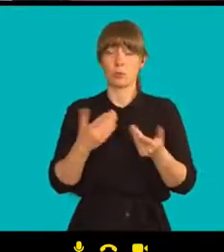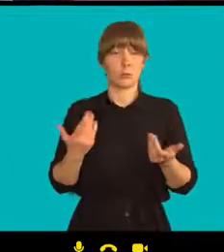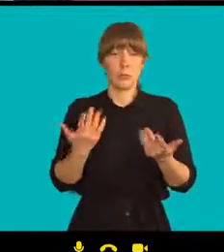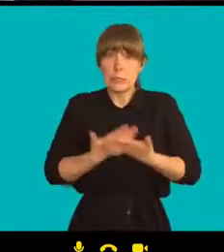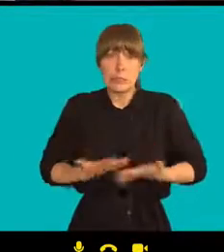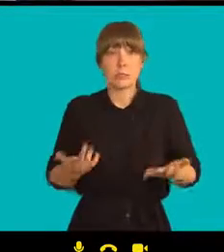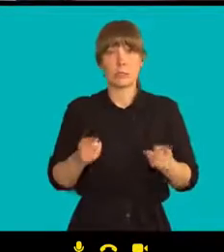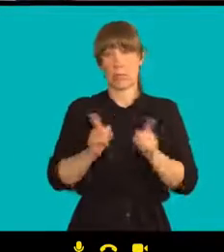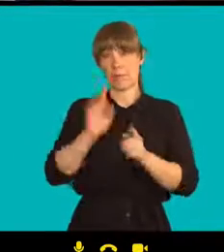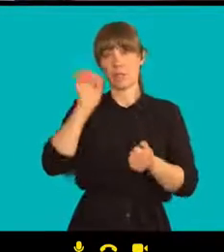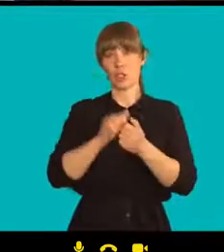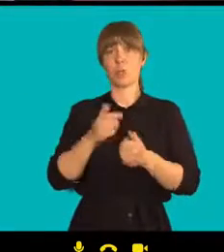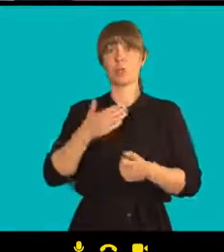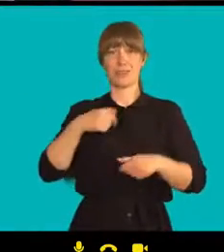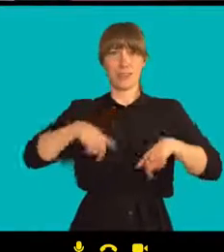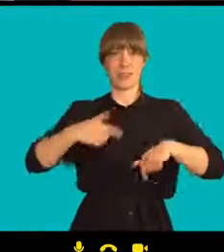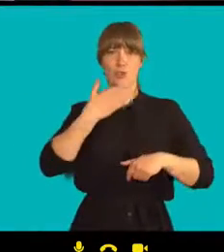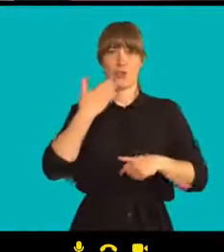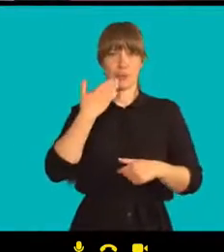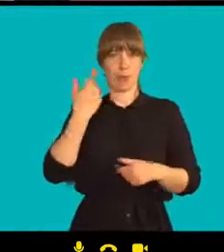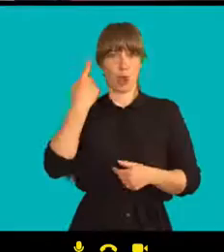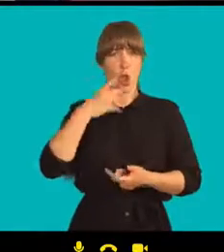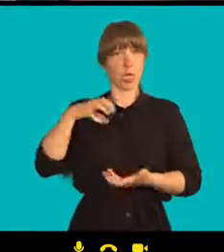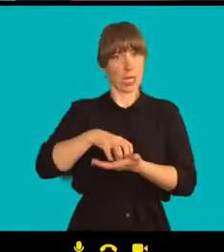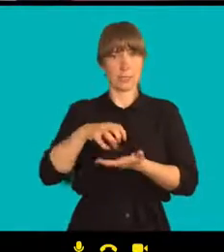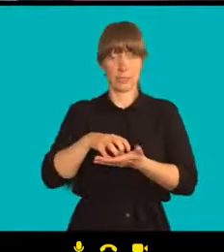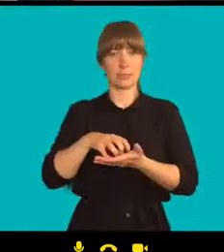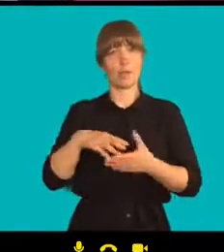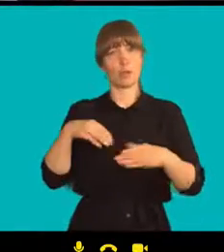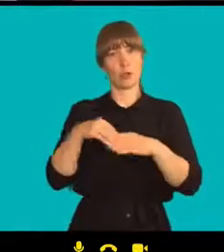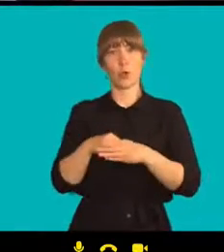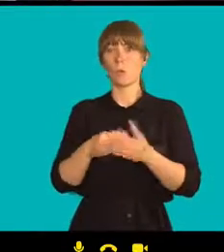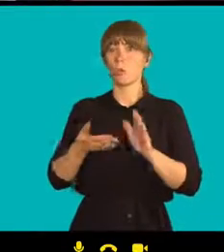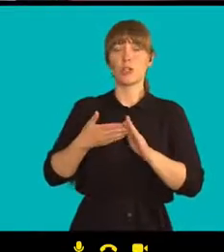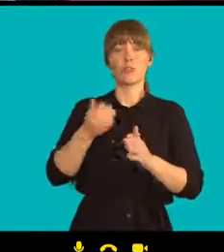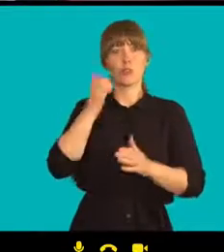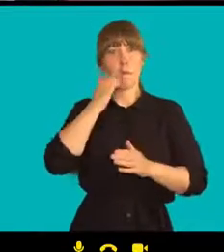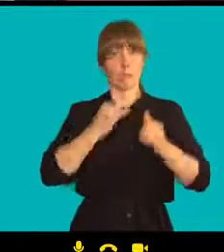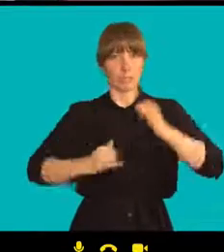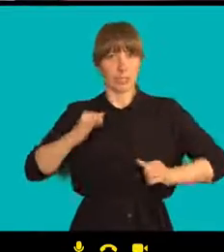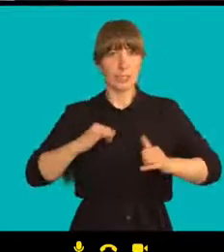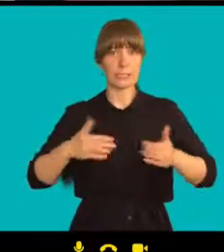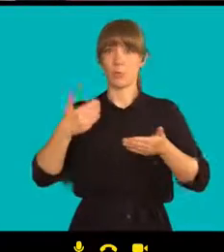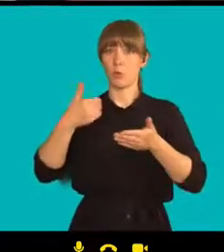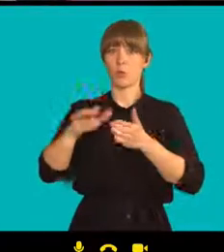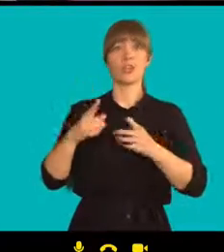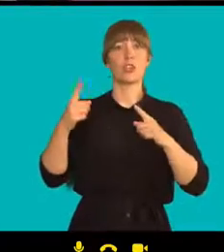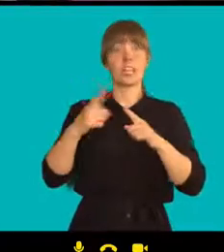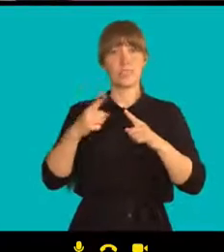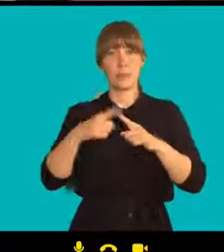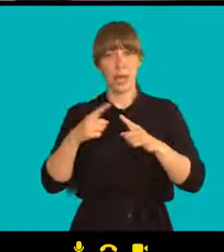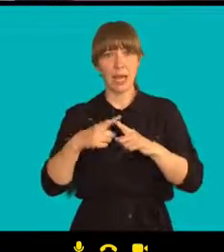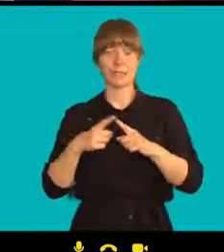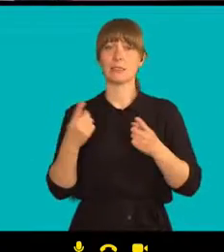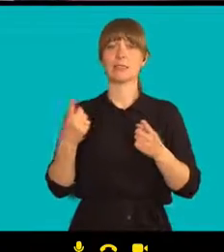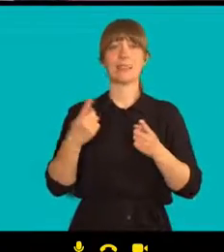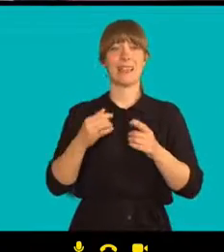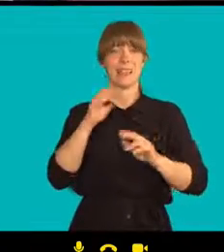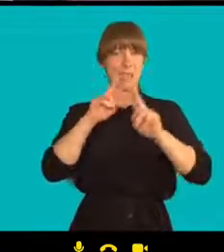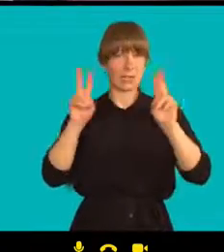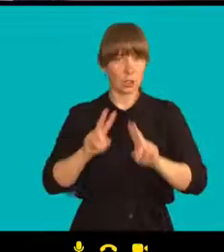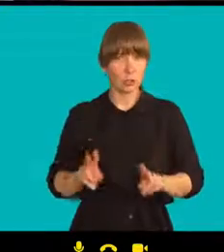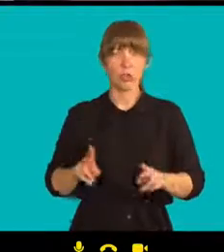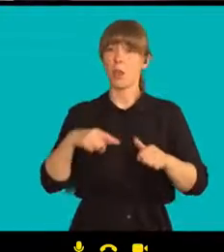a to je potřeba ocenit, včetně člověka v tísni Transparency International, nesehnutí dalších,